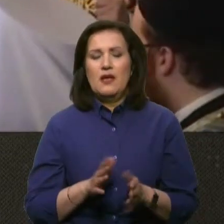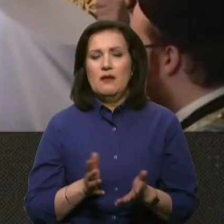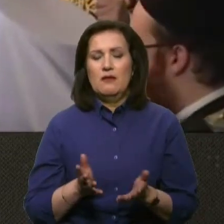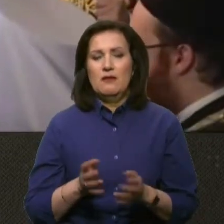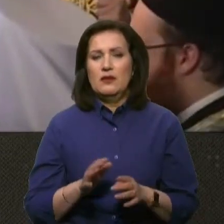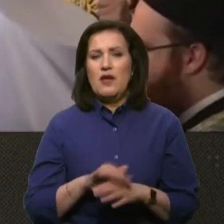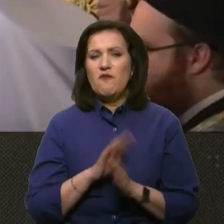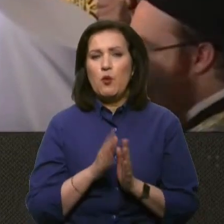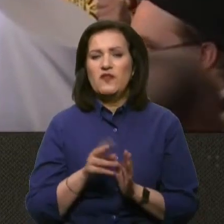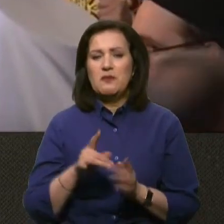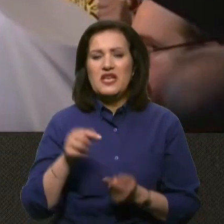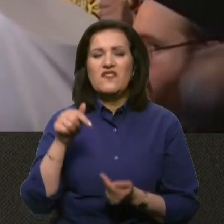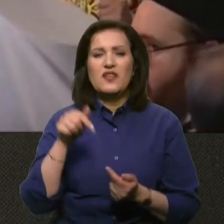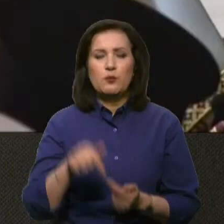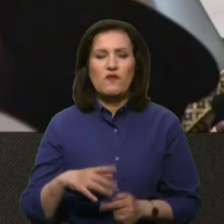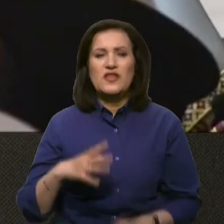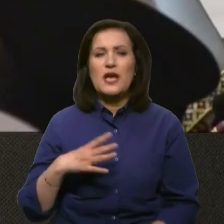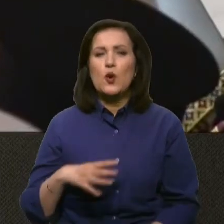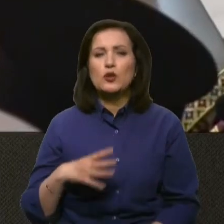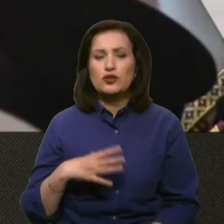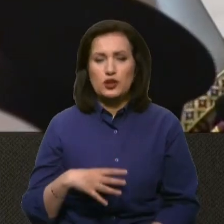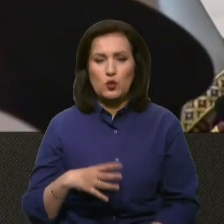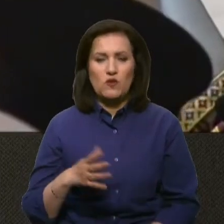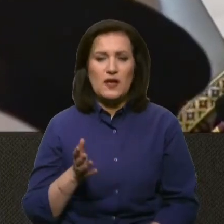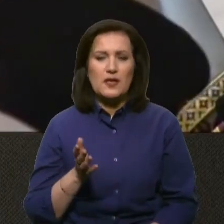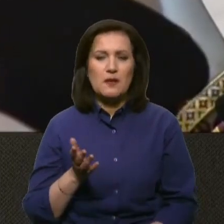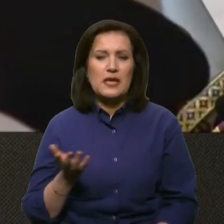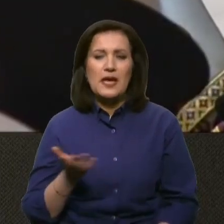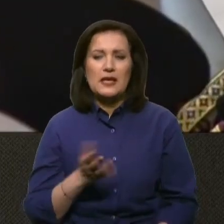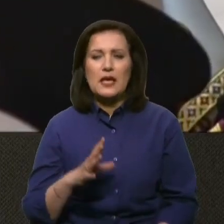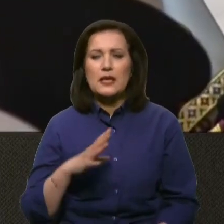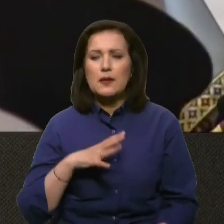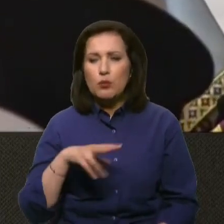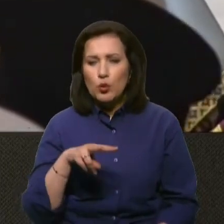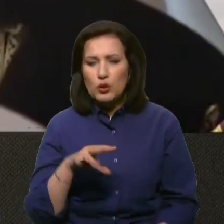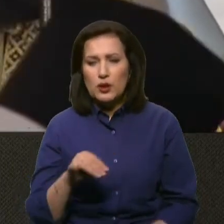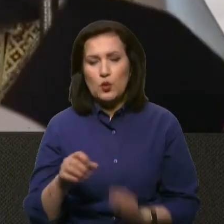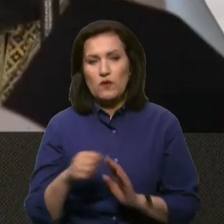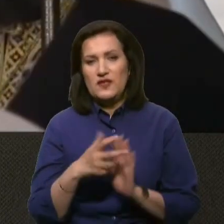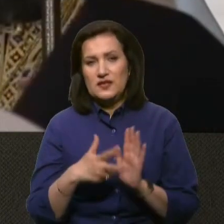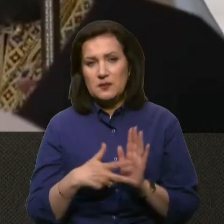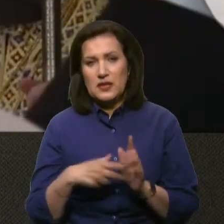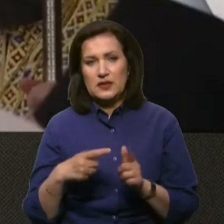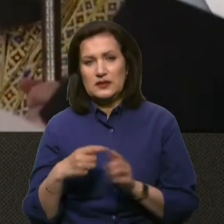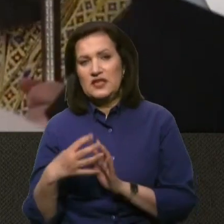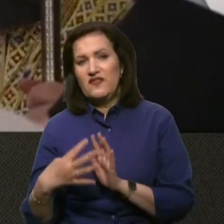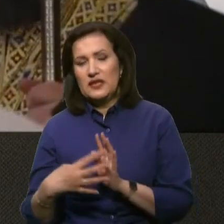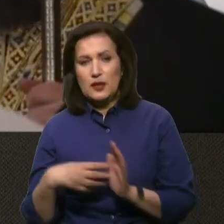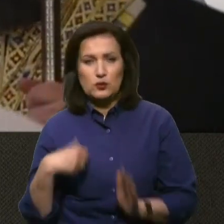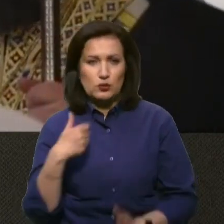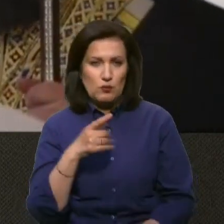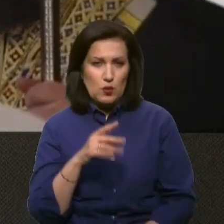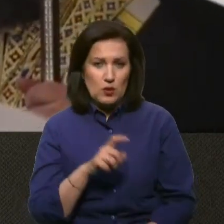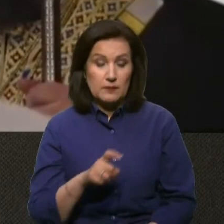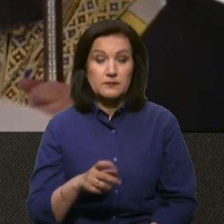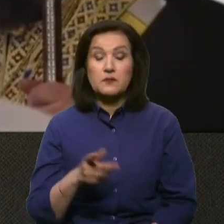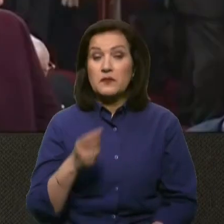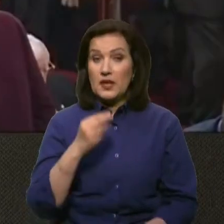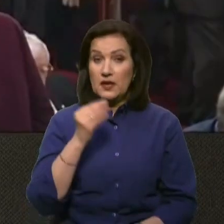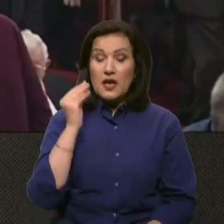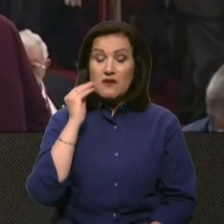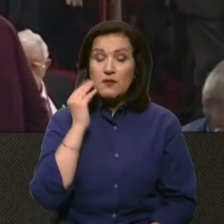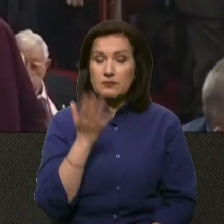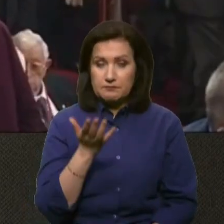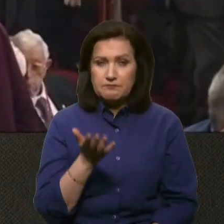мірі відповідає тим очікуванням, навіть які були у 2018 чи 2019 роках. А як ви